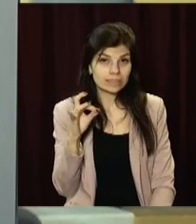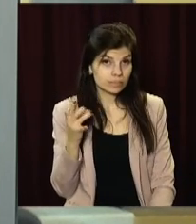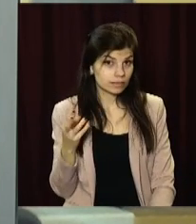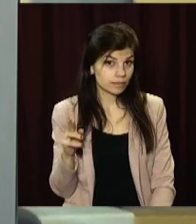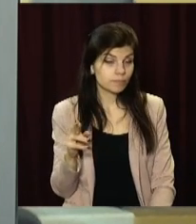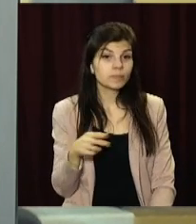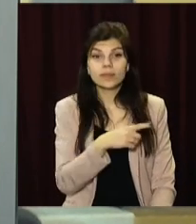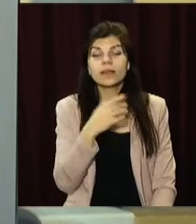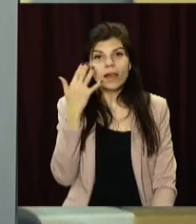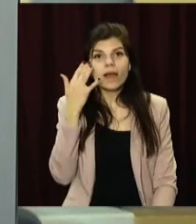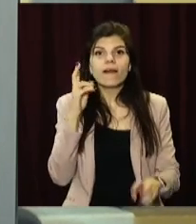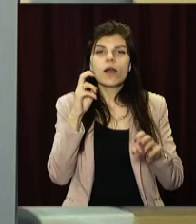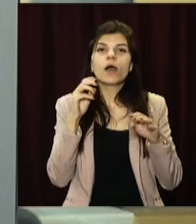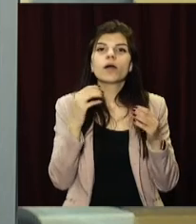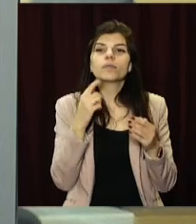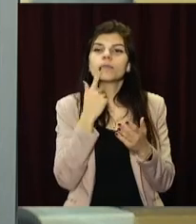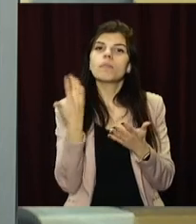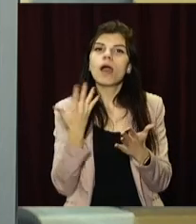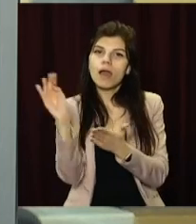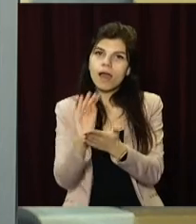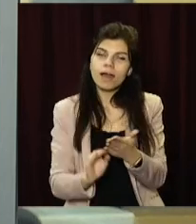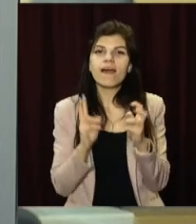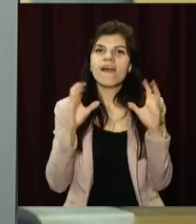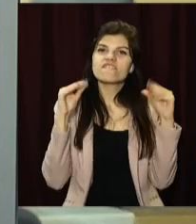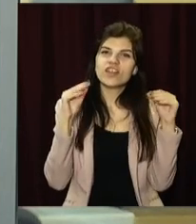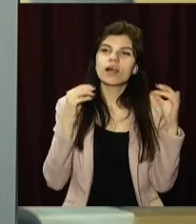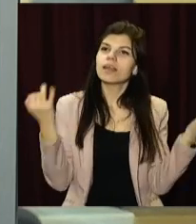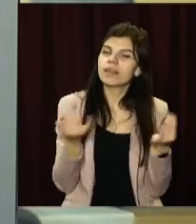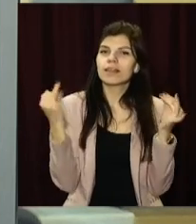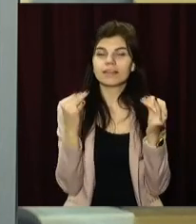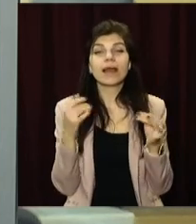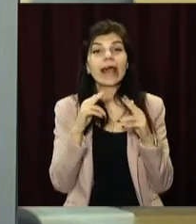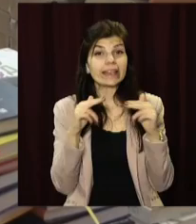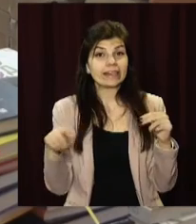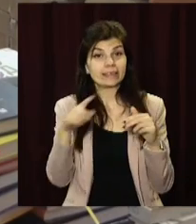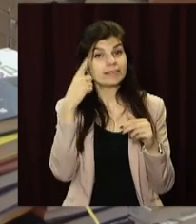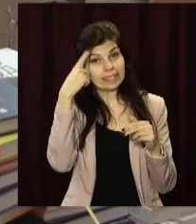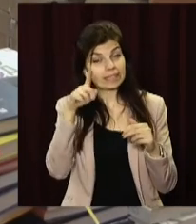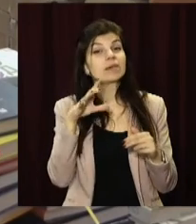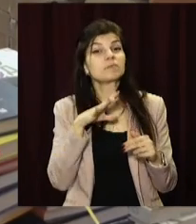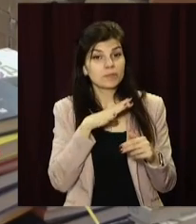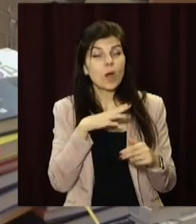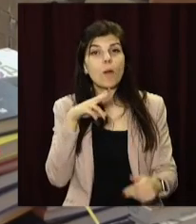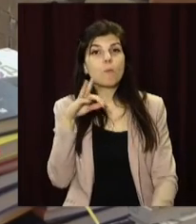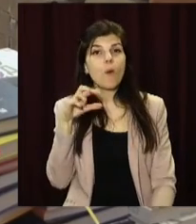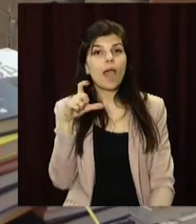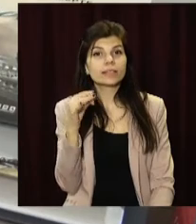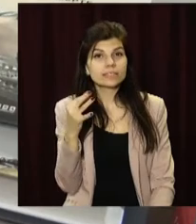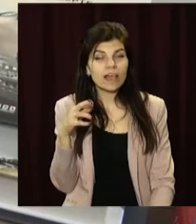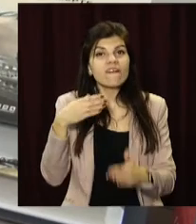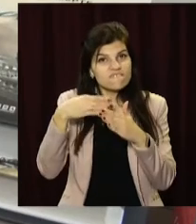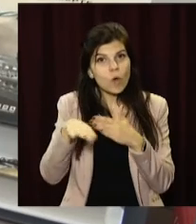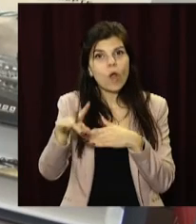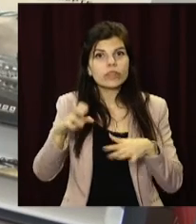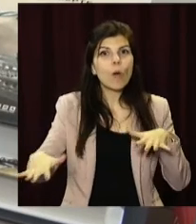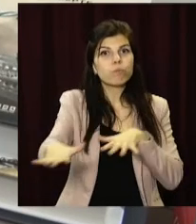до поетичних вечорів, згадають кілька років тому. В Дніпрі успішно реалізували проєкт «Поезія виходить на площу».